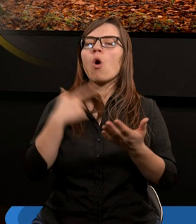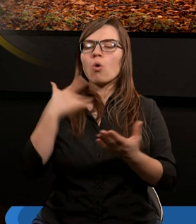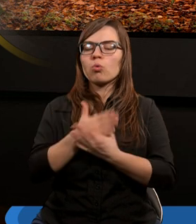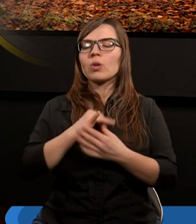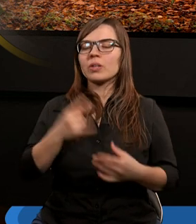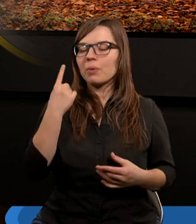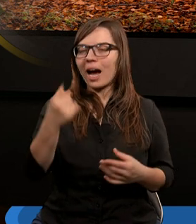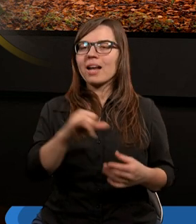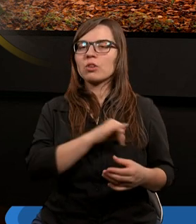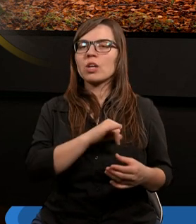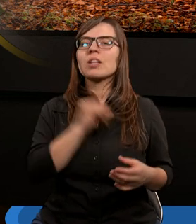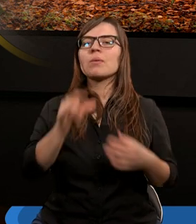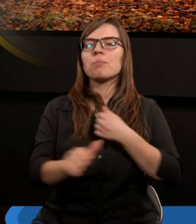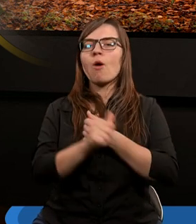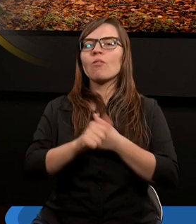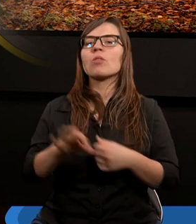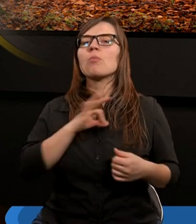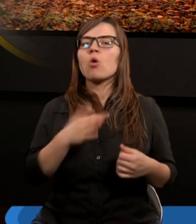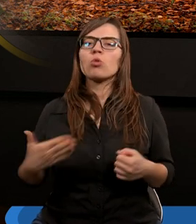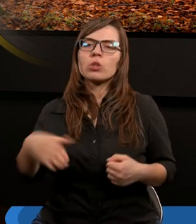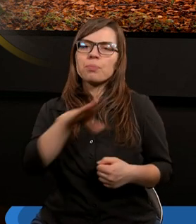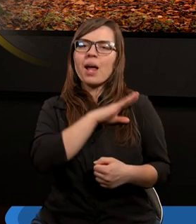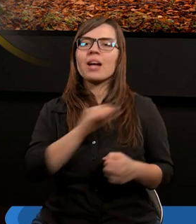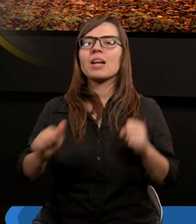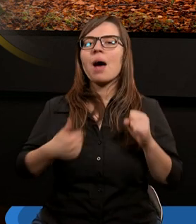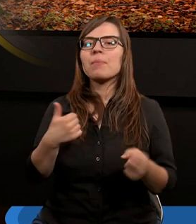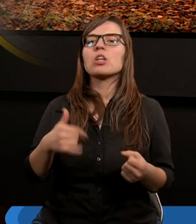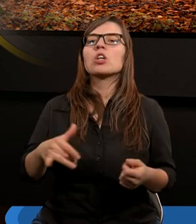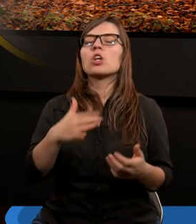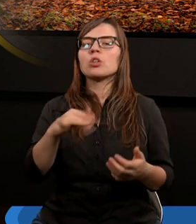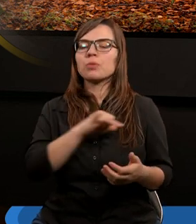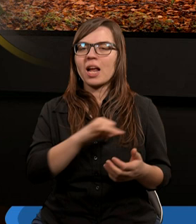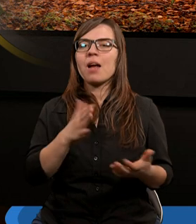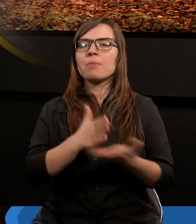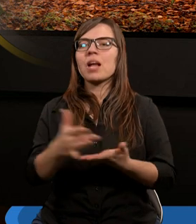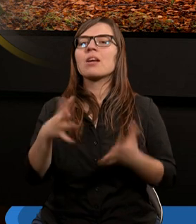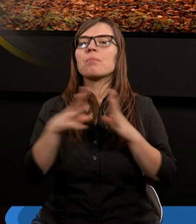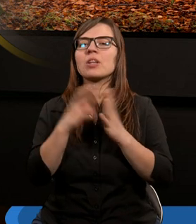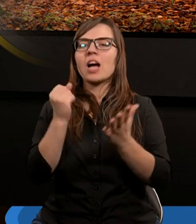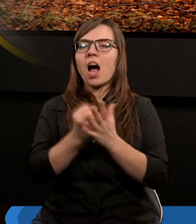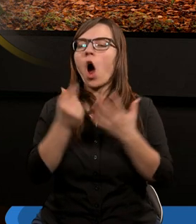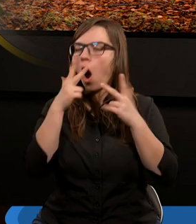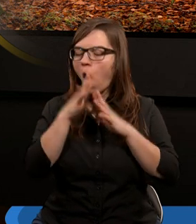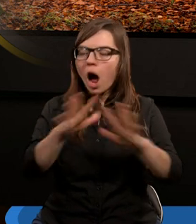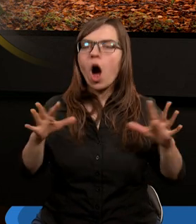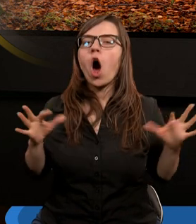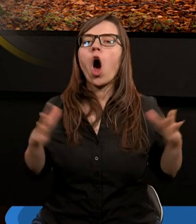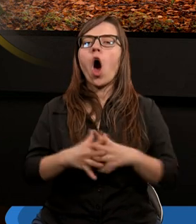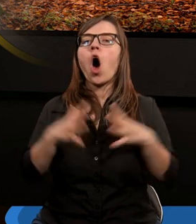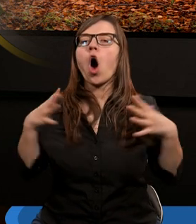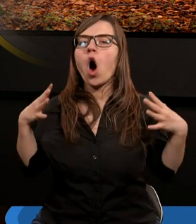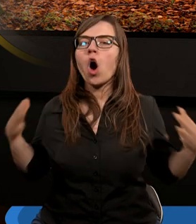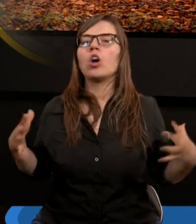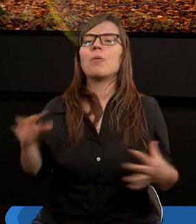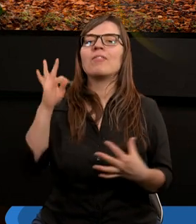rzeczą dobrą, by spowodować moją śmierć, aby grzech przez przykazanie okazał ogrom swej